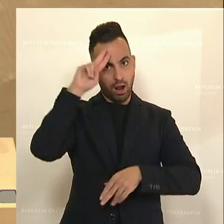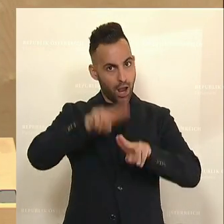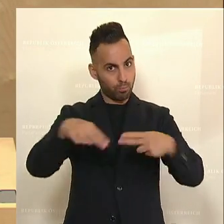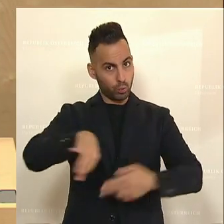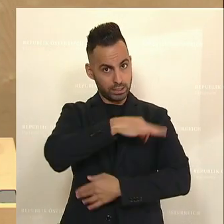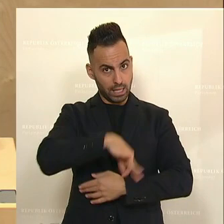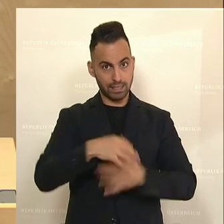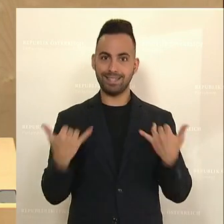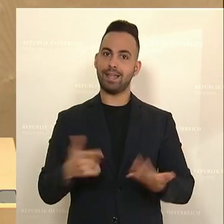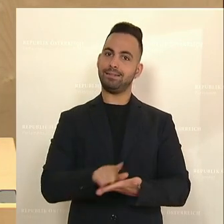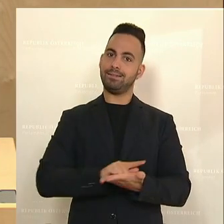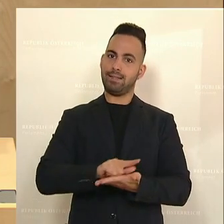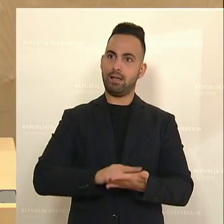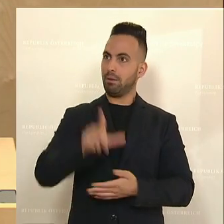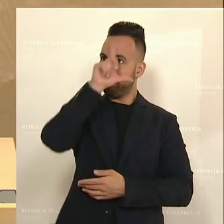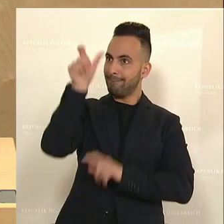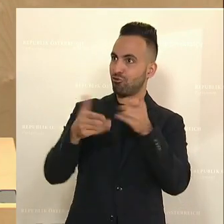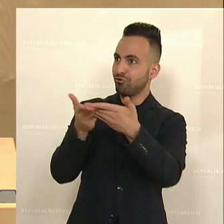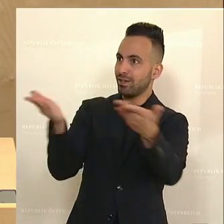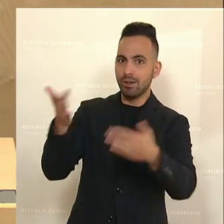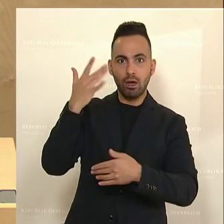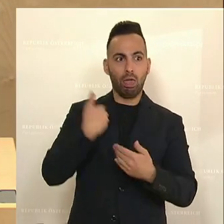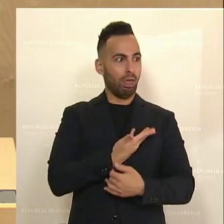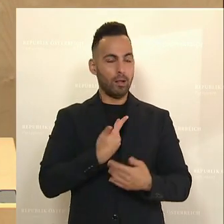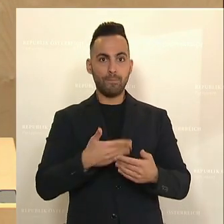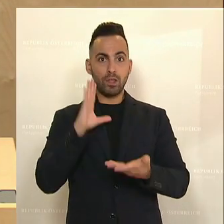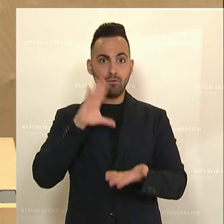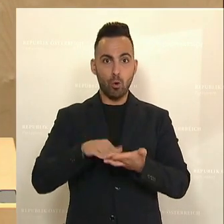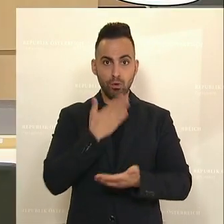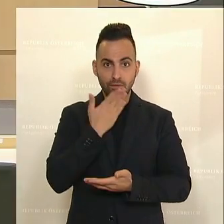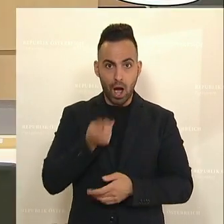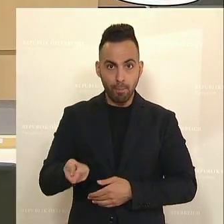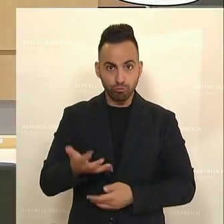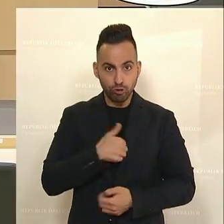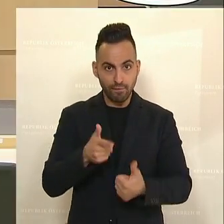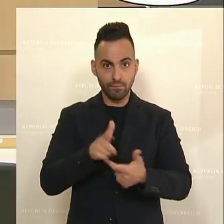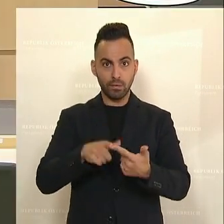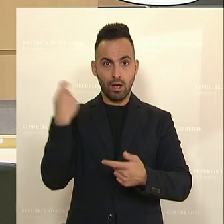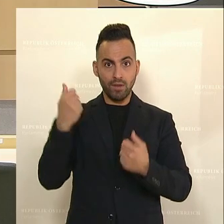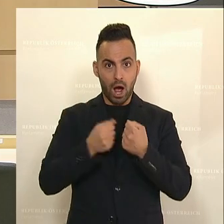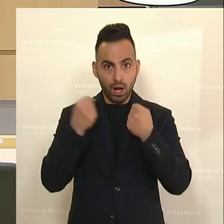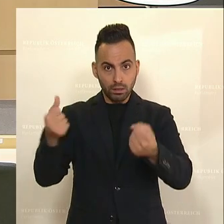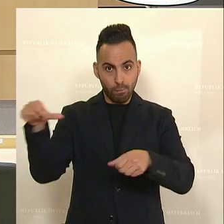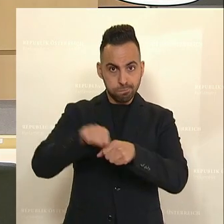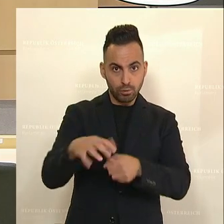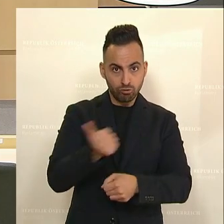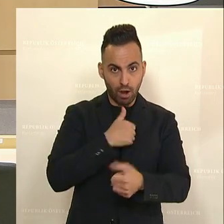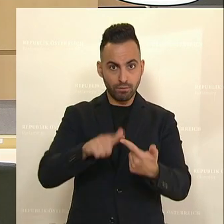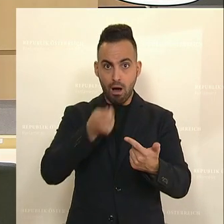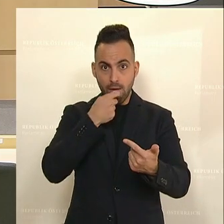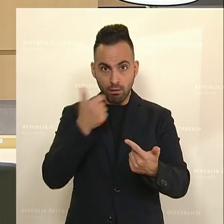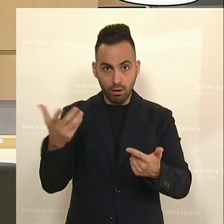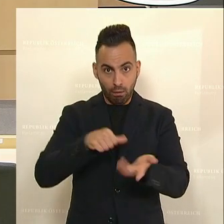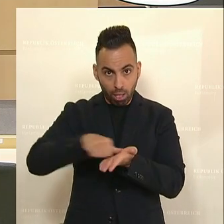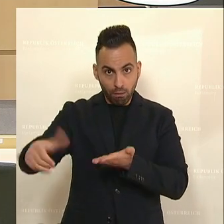diesen, wo Menschen nicht wissen, ob sie eine warme Wohnung haben, ob sie die Fahrt zur Arbeit schaffen oder ob sie vielleicht was zu messen haben, wir haben